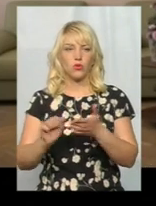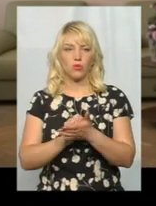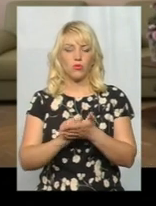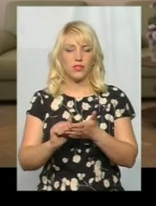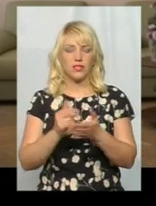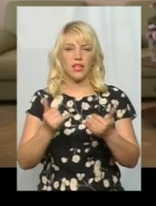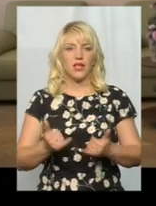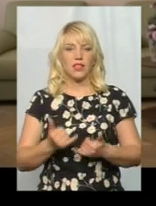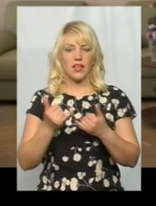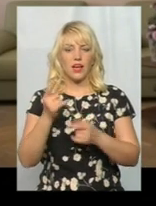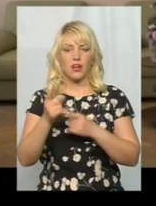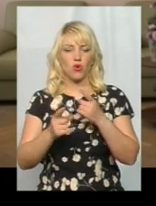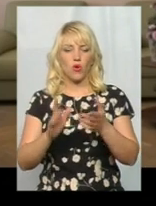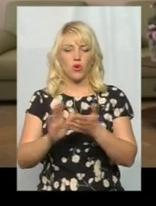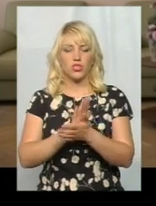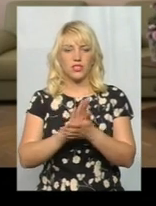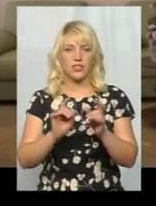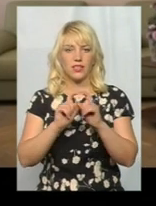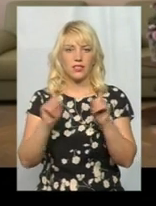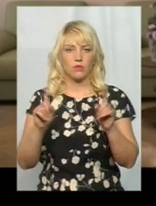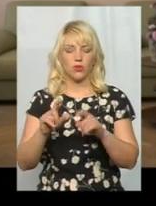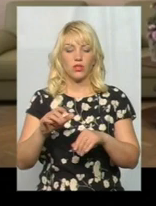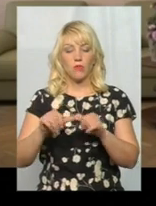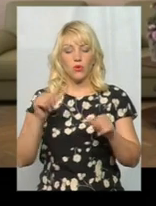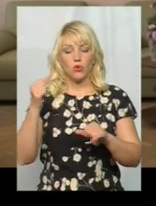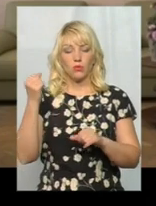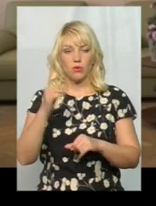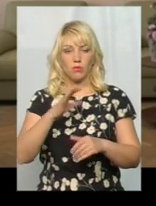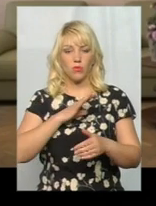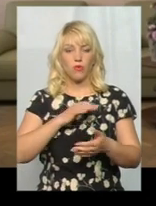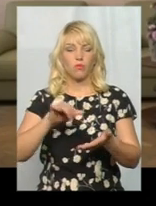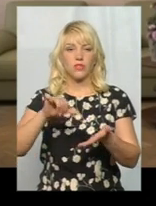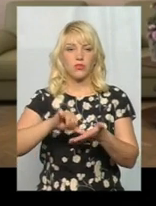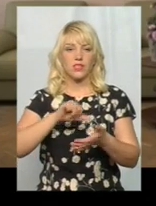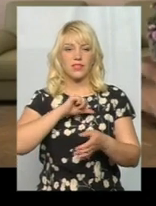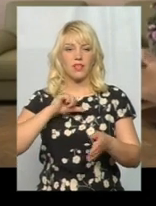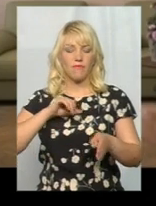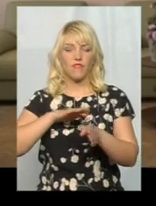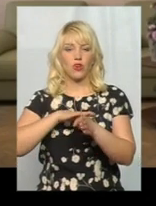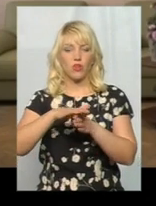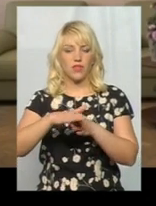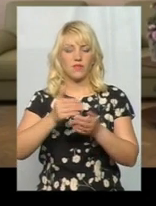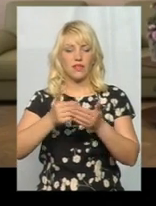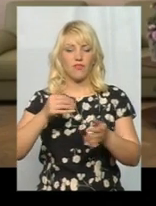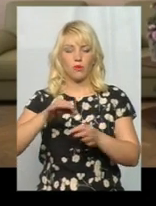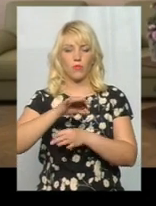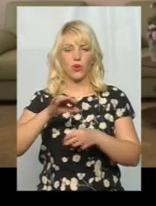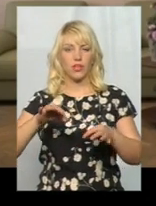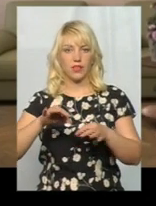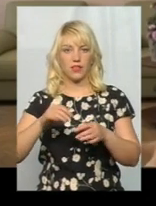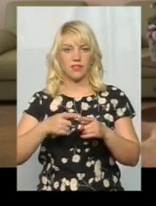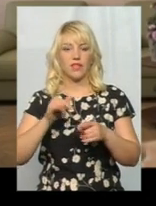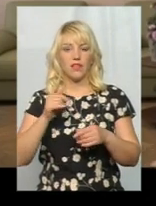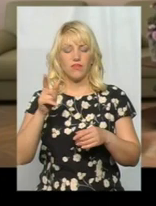минулому тижні вже був присутній саме виконавець від проєктантів, він обстежив очисні споруди,